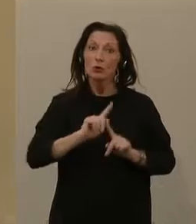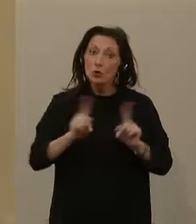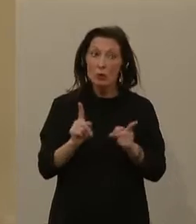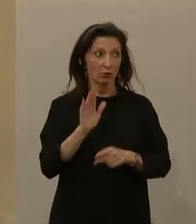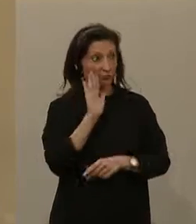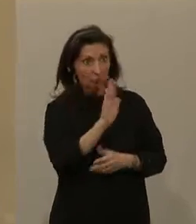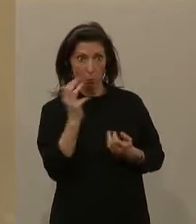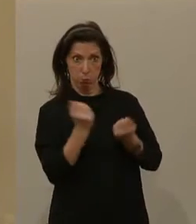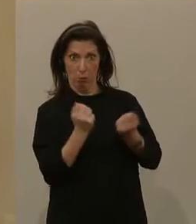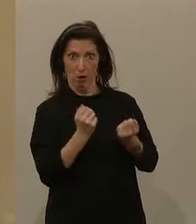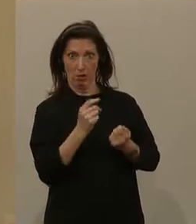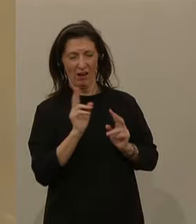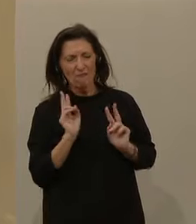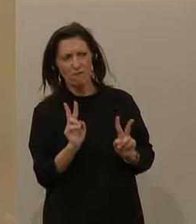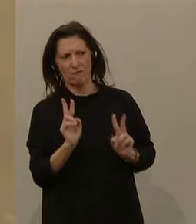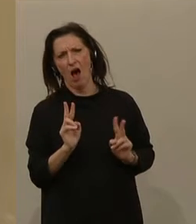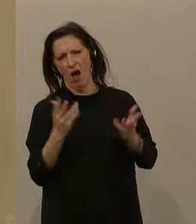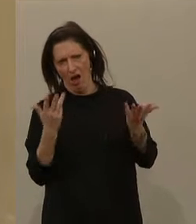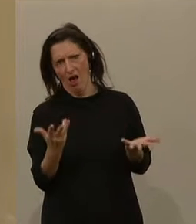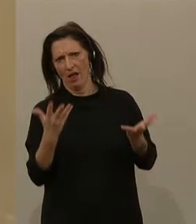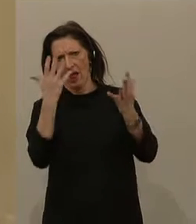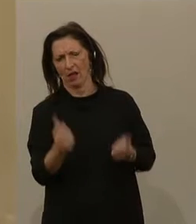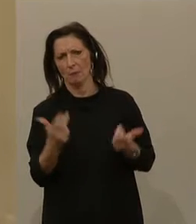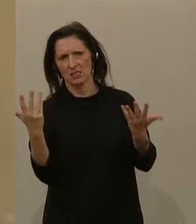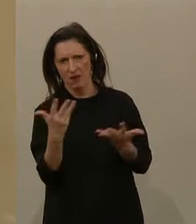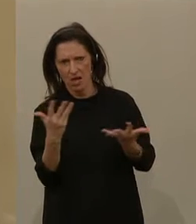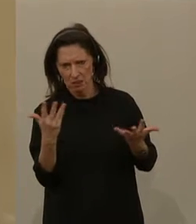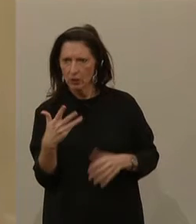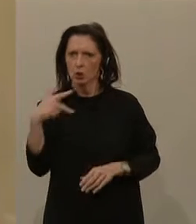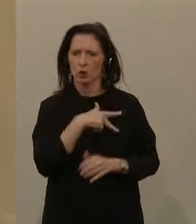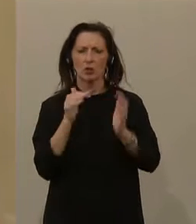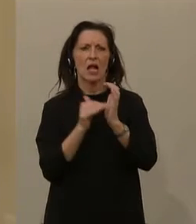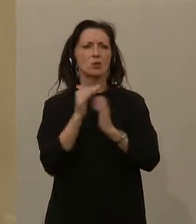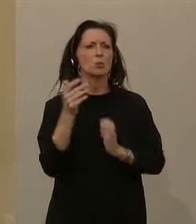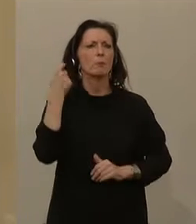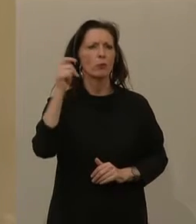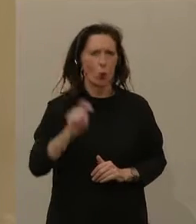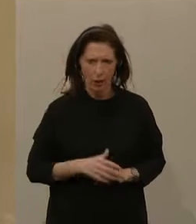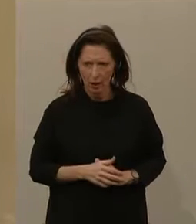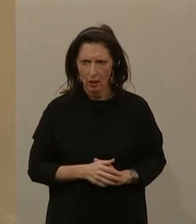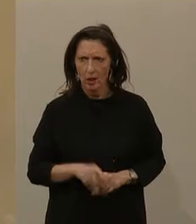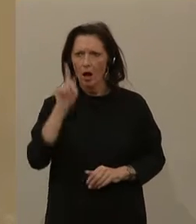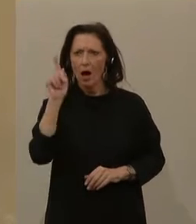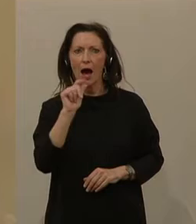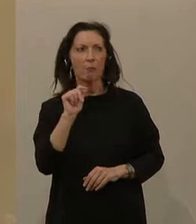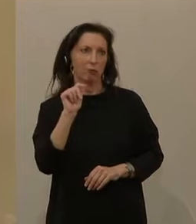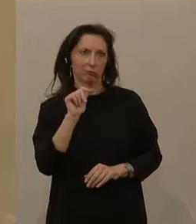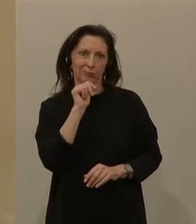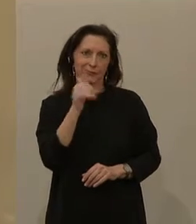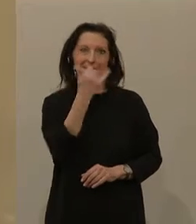die in Wahrheit dazu geführt hat, dass wir ein Sozialsystem haben, das sehr teuer ist, aber in Wahrheit nicht jede trifft,